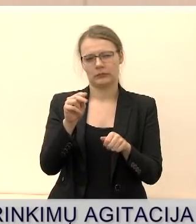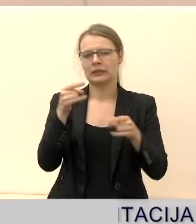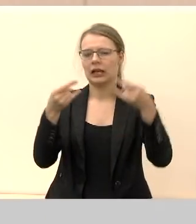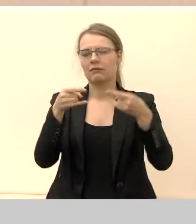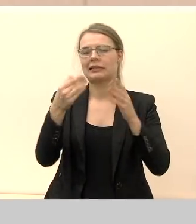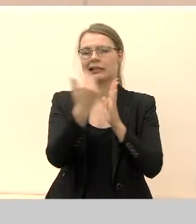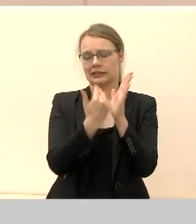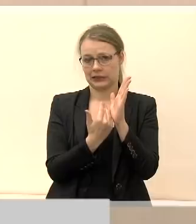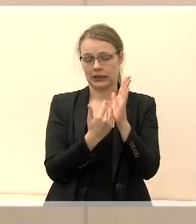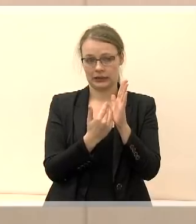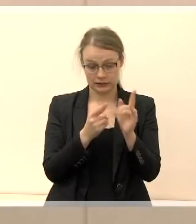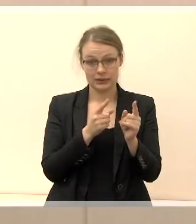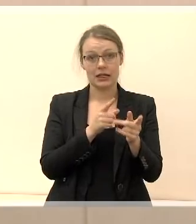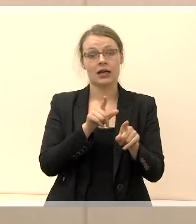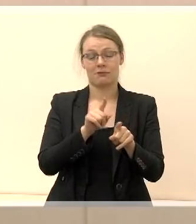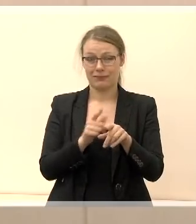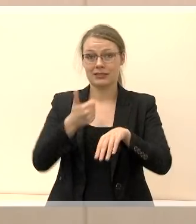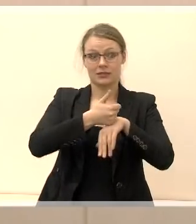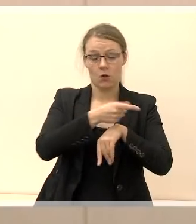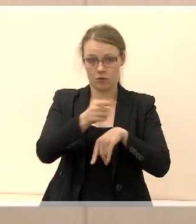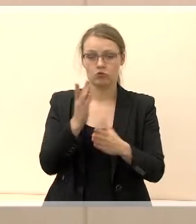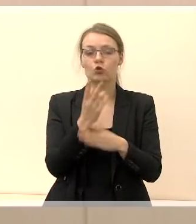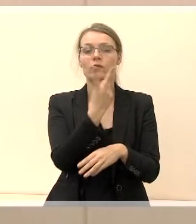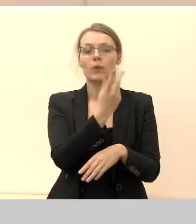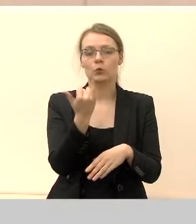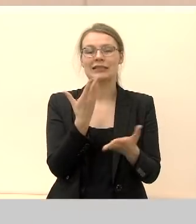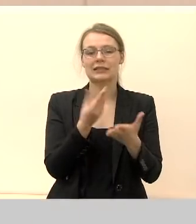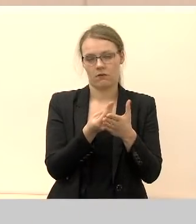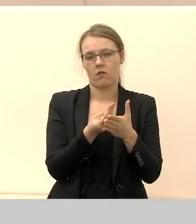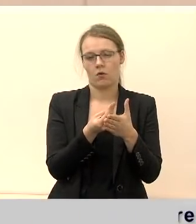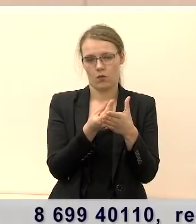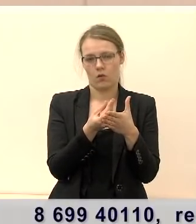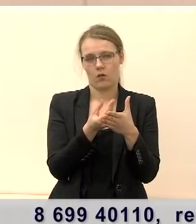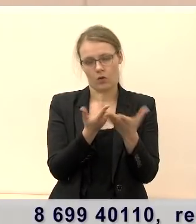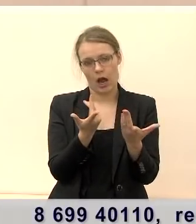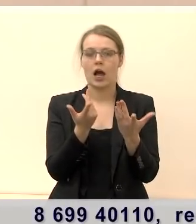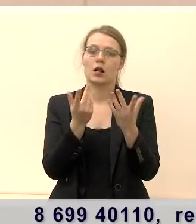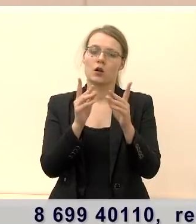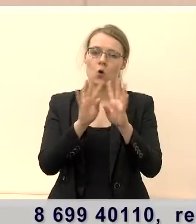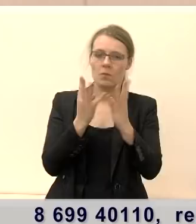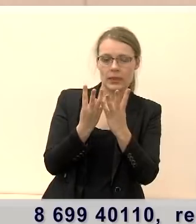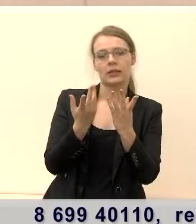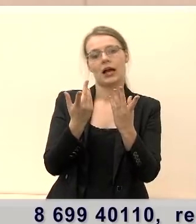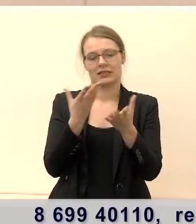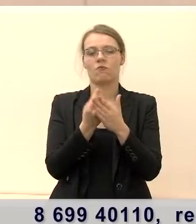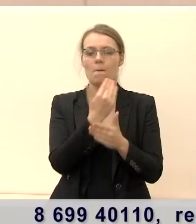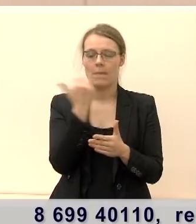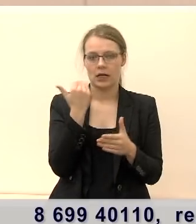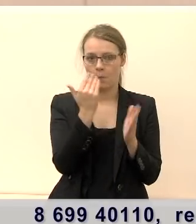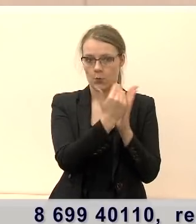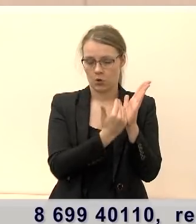Kiekvienam atstovui, skirima po dvi minutės, pristatyti savo ar komiteto ar partijos programas.